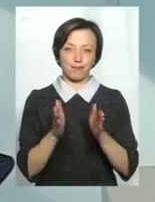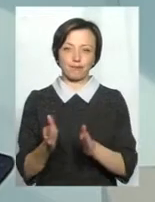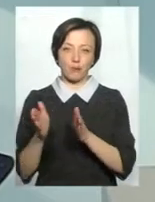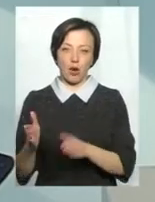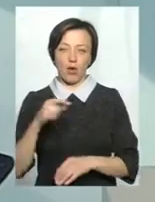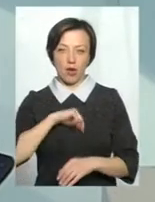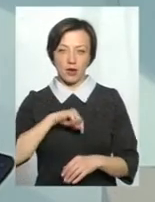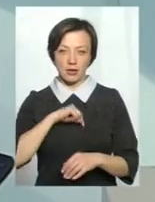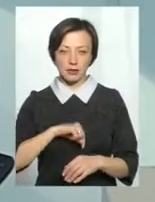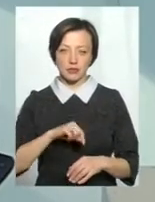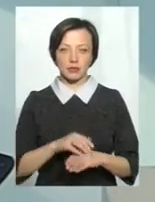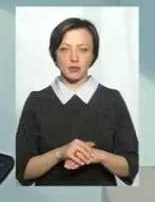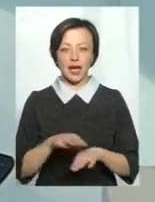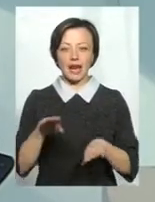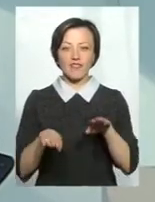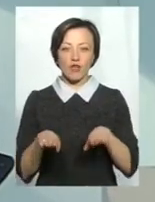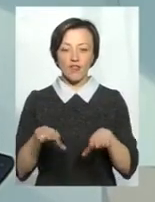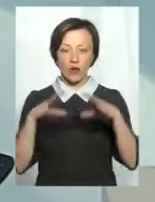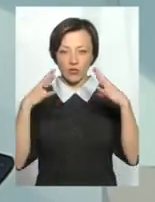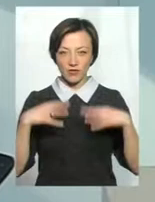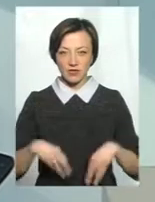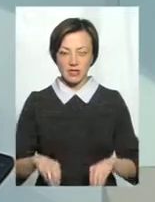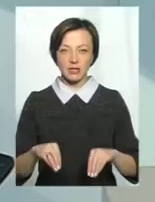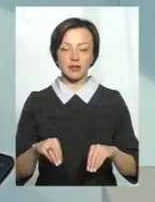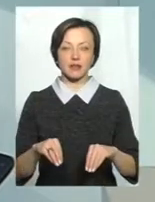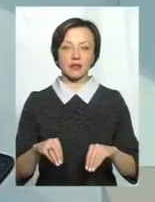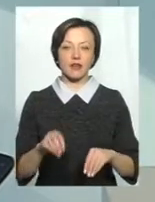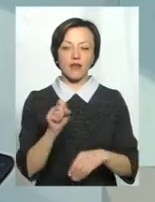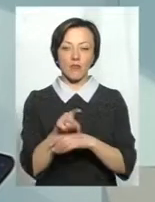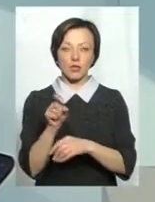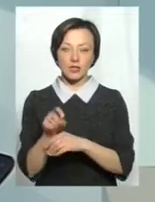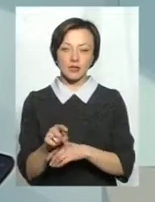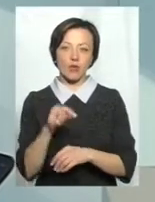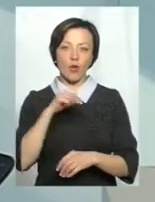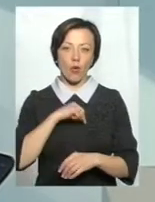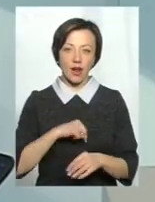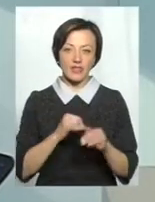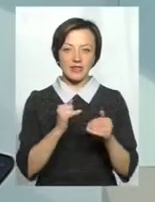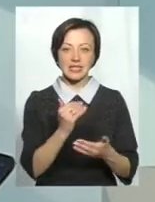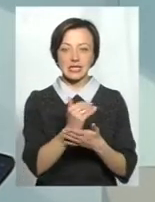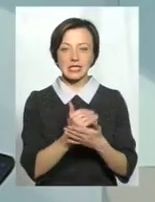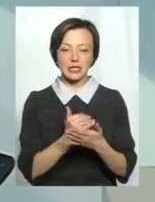стабільну рівновагу всіх функцій органів і систем.